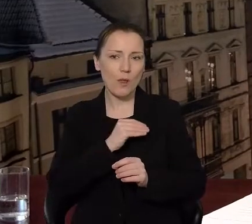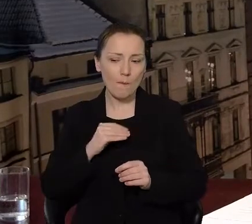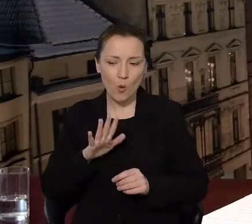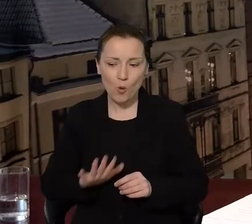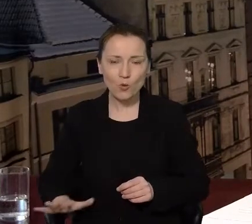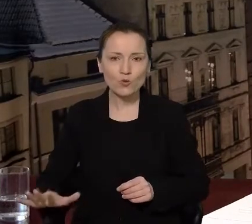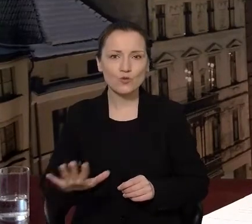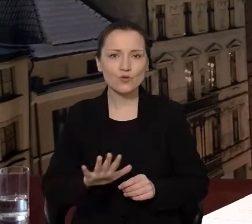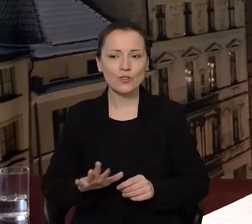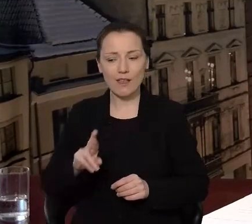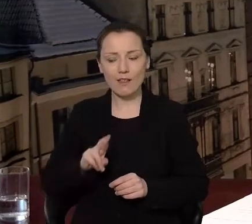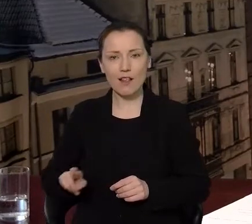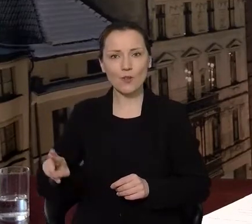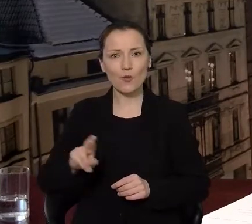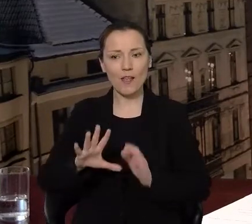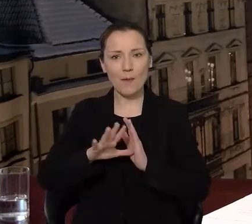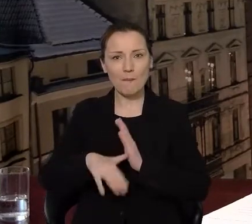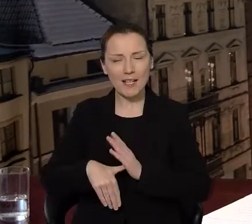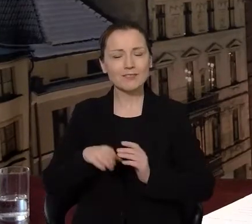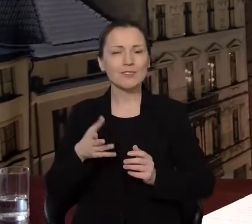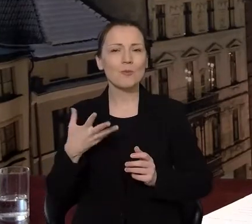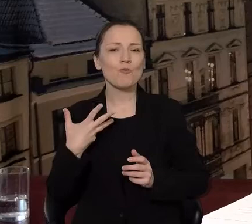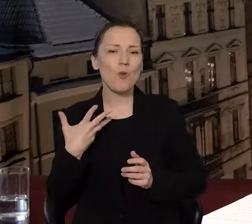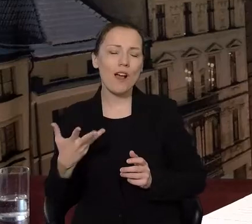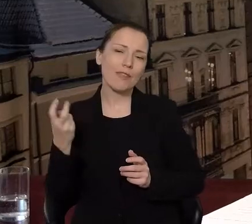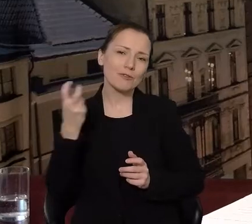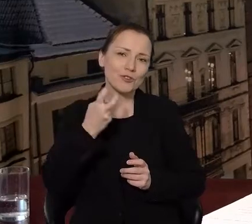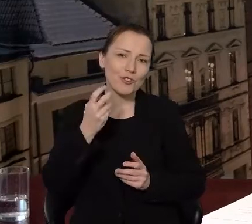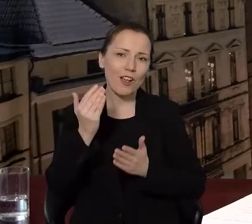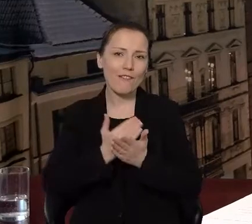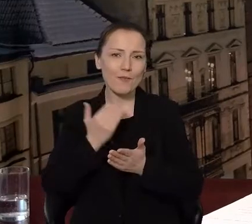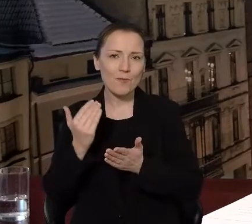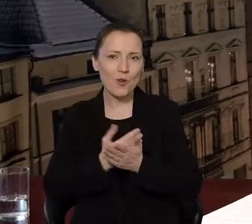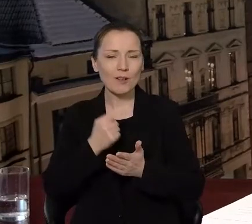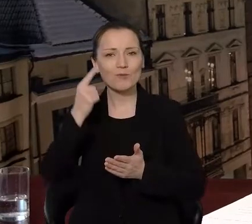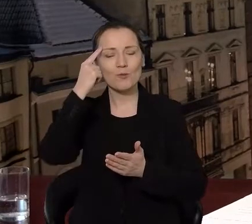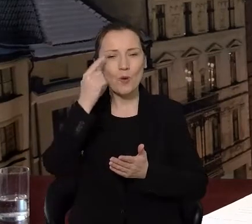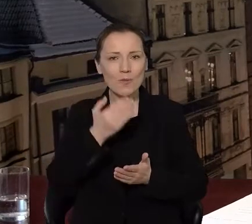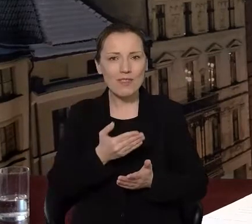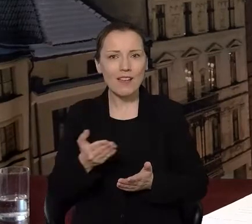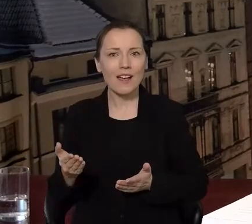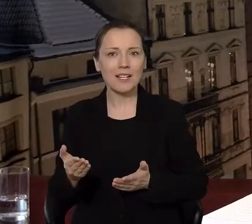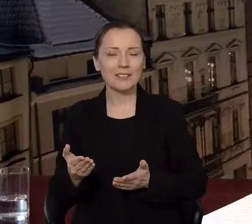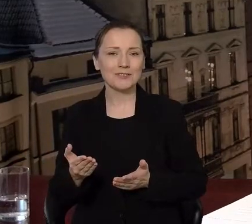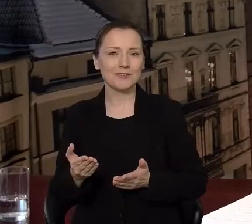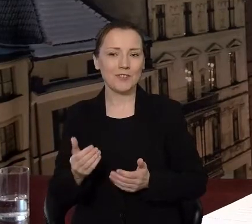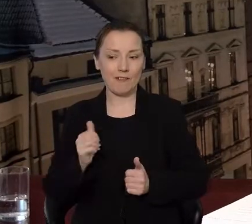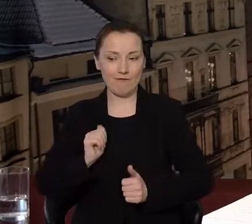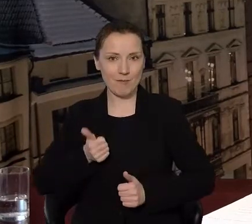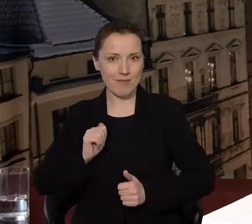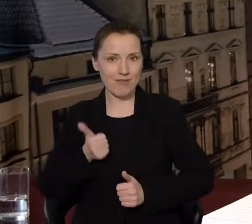miejskim, tak żeby powstał bogaty, ciekawy program przypominania tego wybitnego